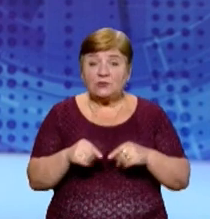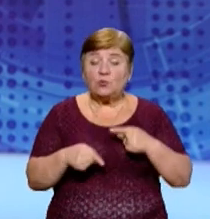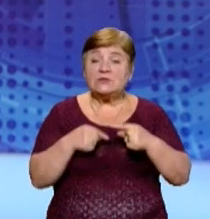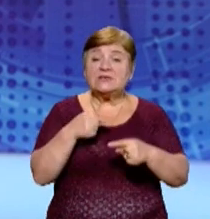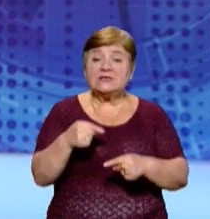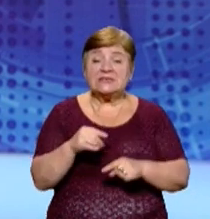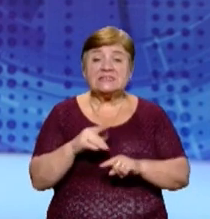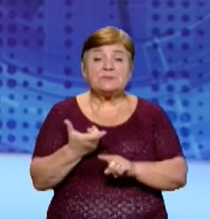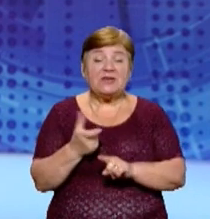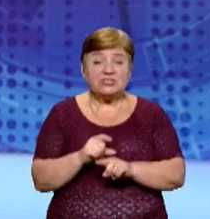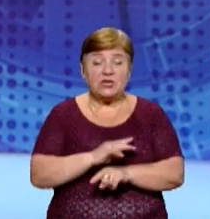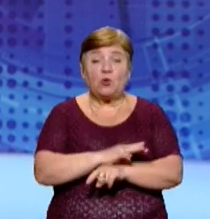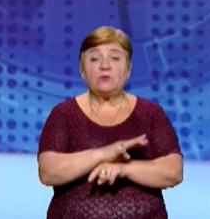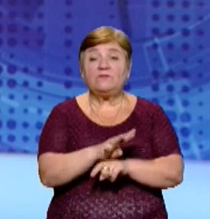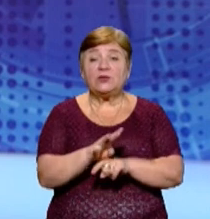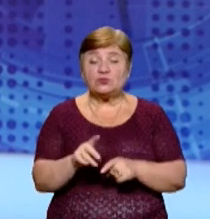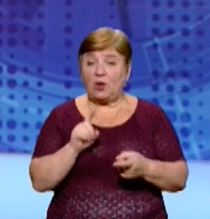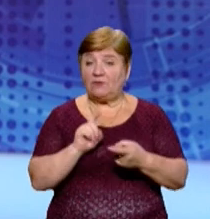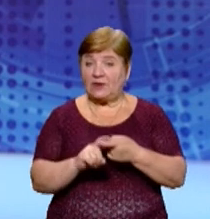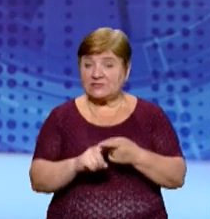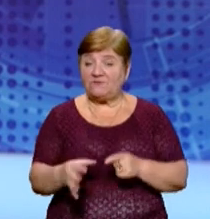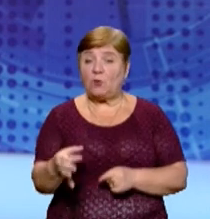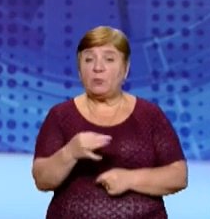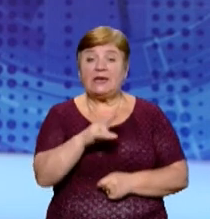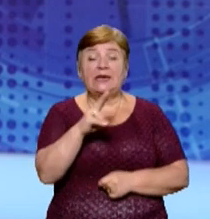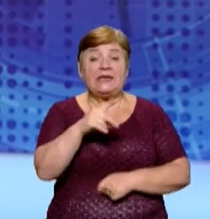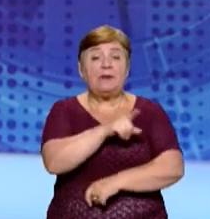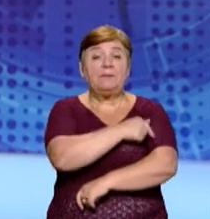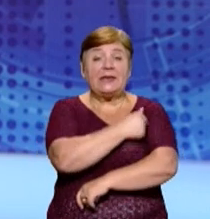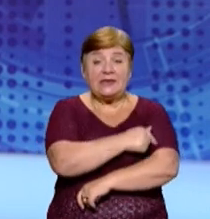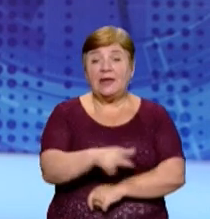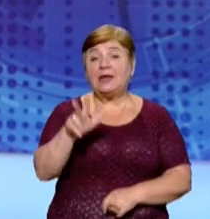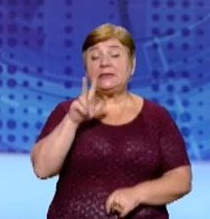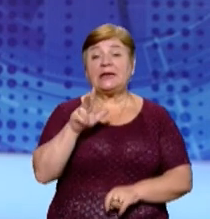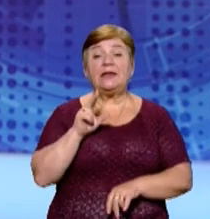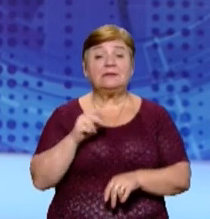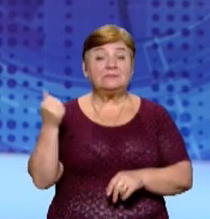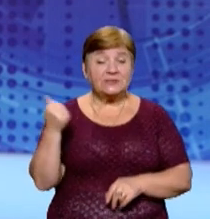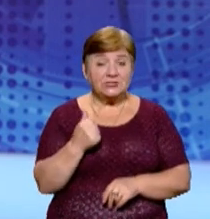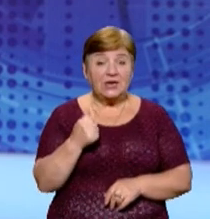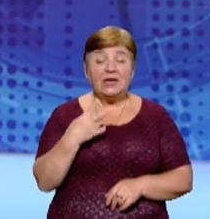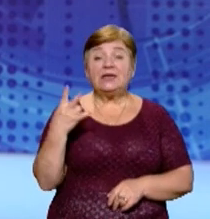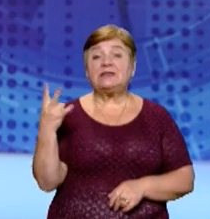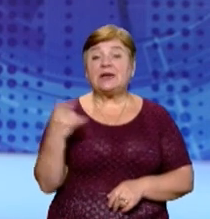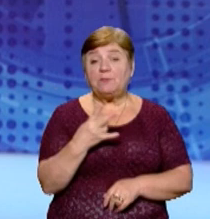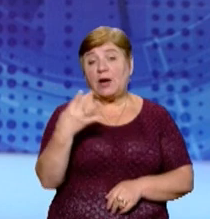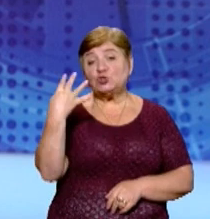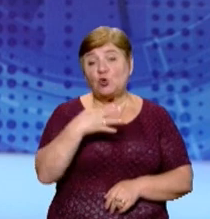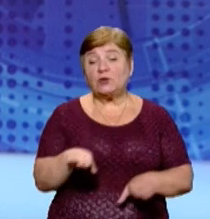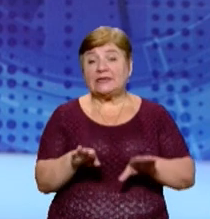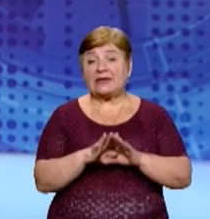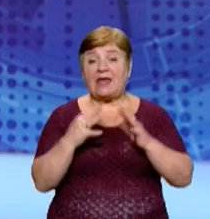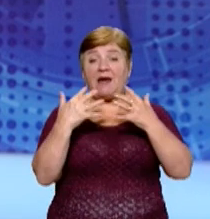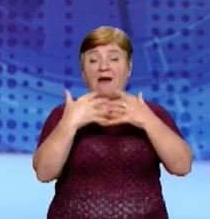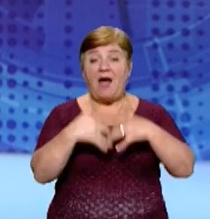збільшення випадків коронавірусної інфекції в області, яке медики фіксують останні три тижні. Наразі потрібно 40 таких апаратів для